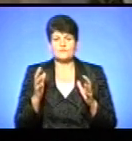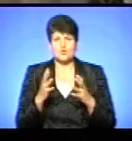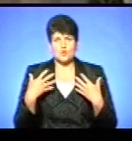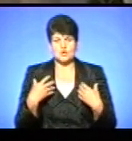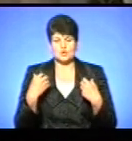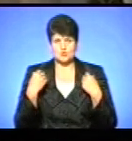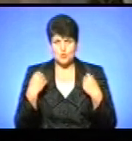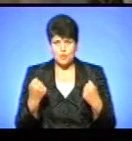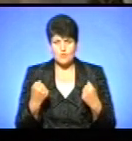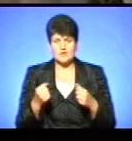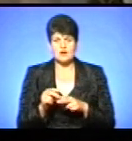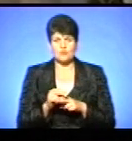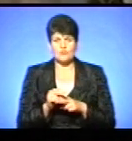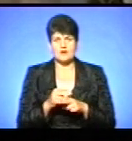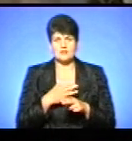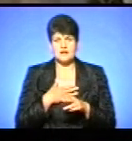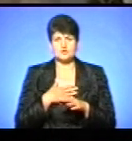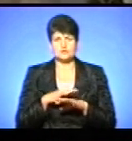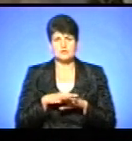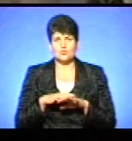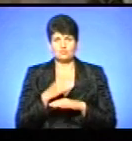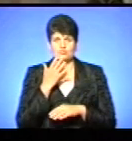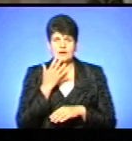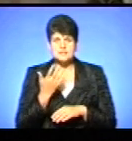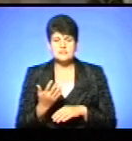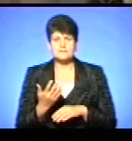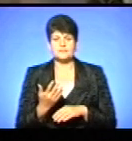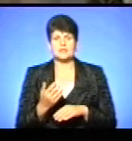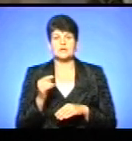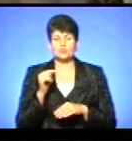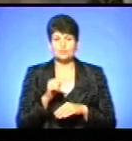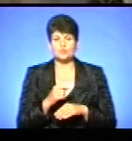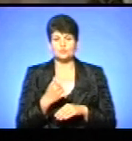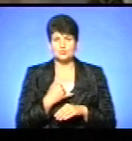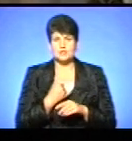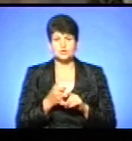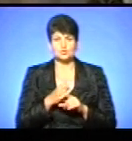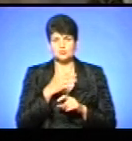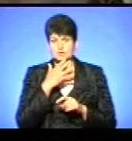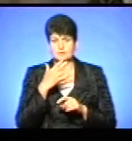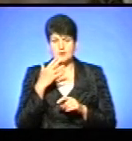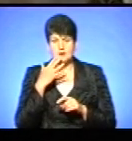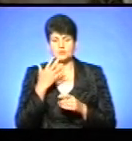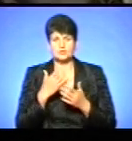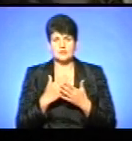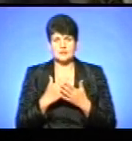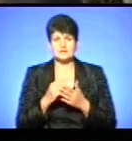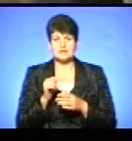'я, в лікуванні нашого народу, нашої нації. І через те в нас дуже багато завдань, які ми